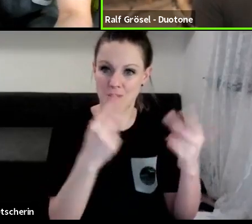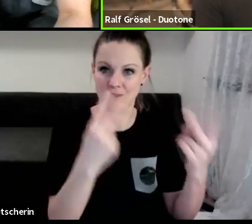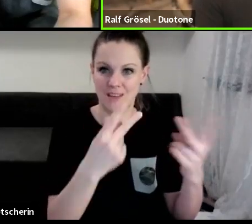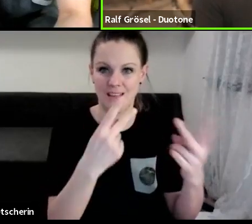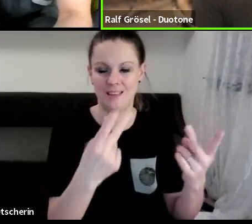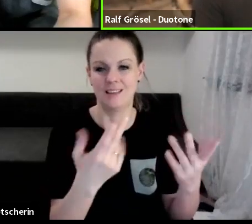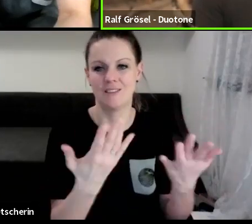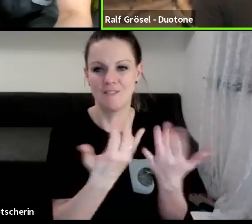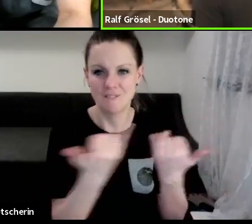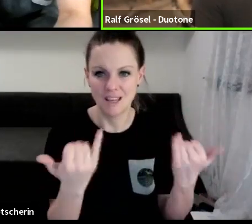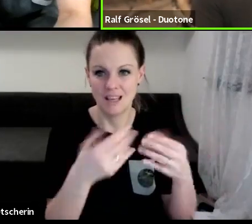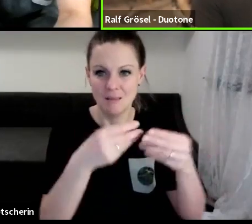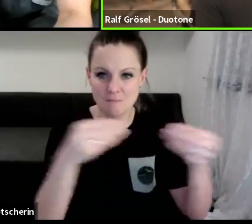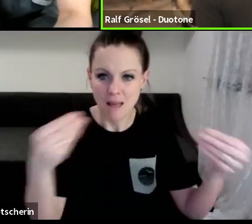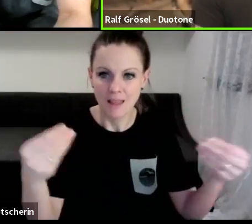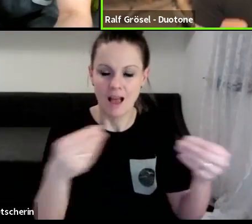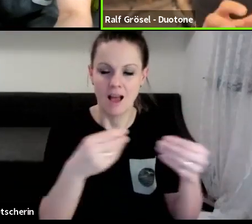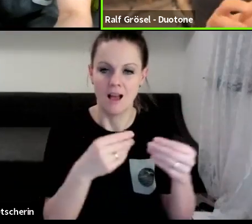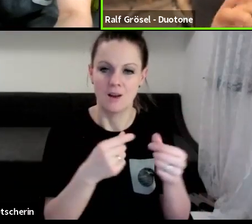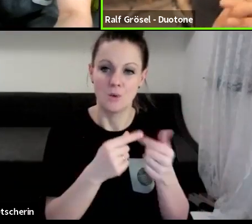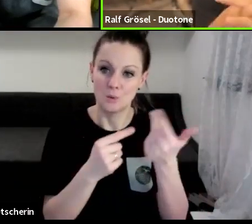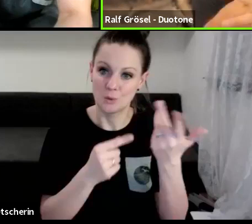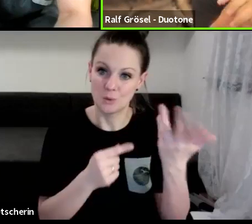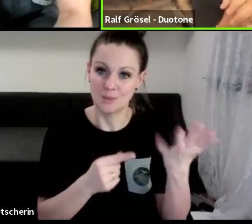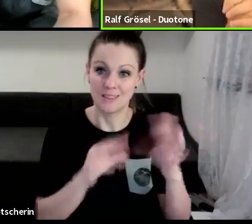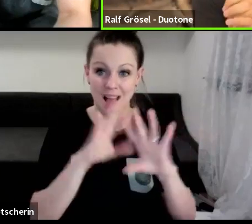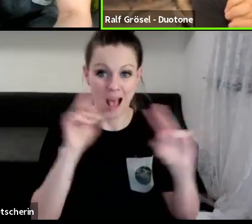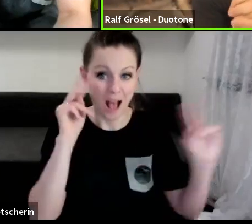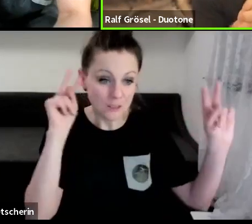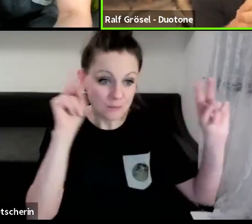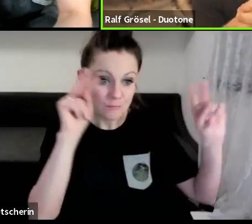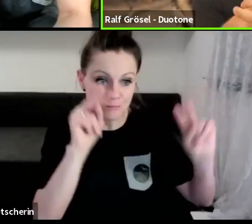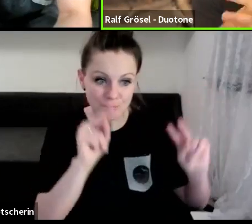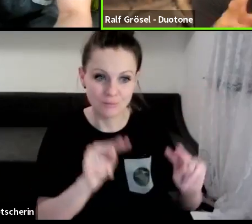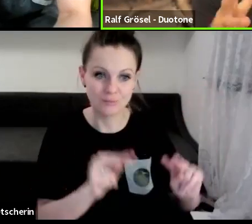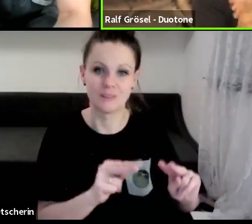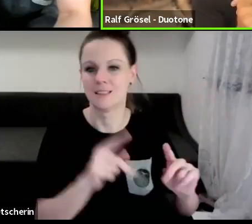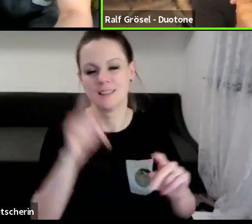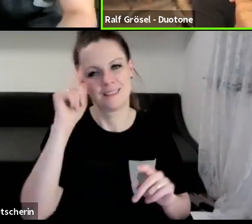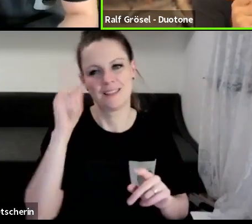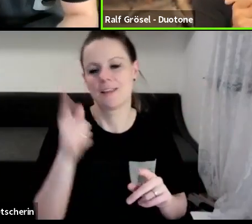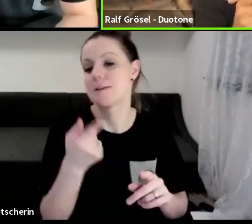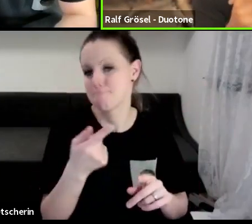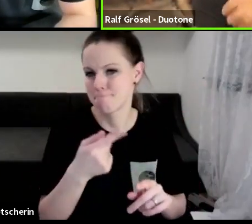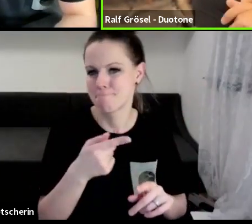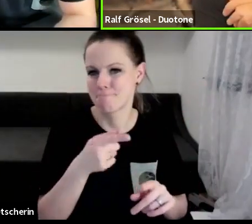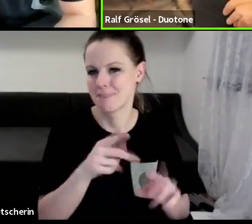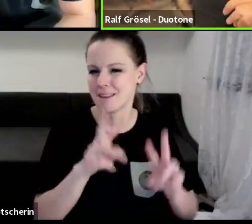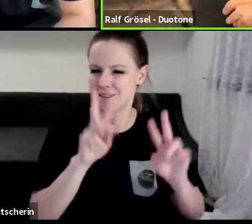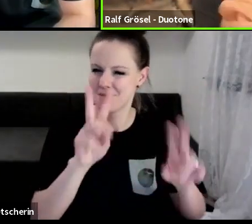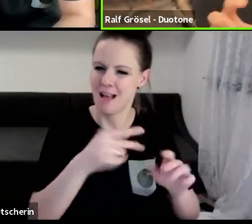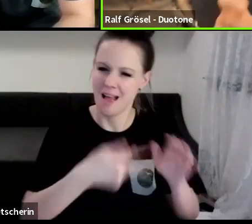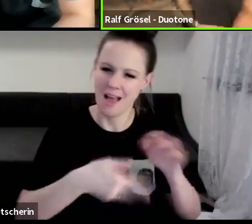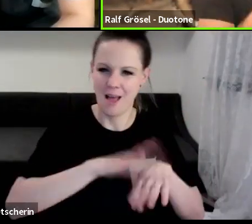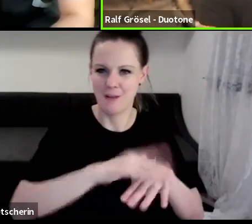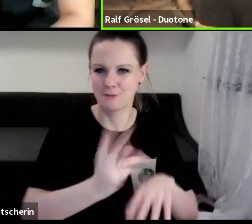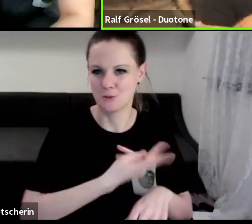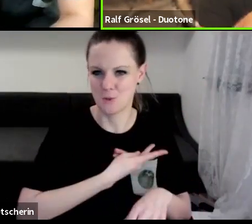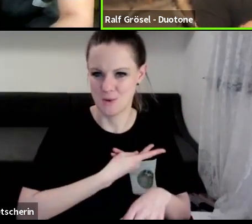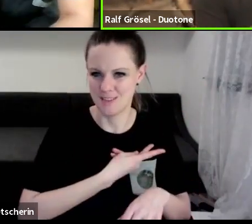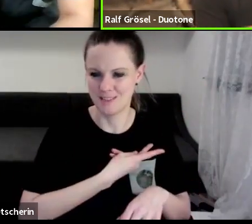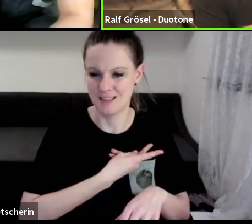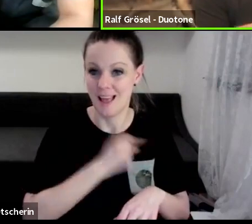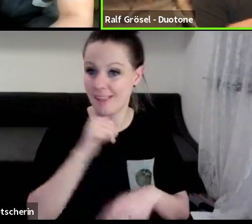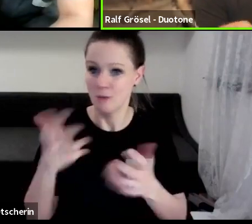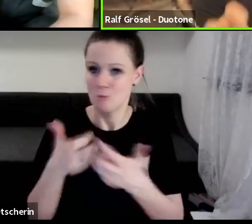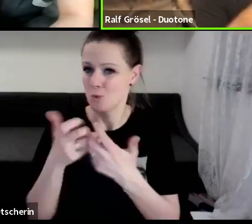Fertigungseitig, Materialität. Wenn man das betrachtet, dann würde ich eigentlich sagen, damit, darauf bin ich eigentlich tatsächlich mehr stolz als letztendlich auf